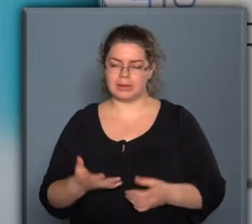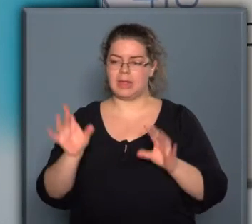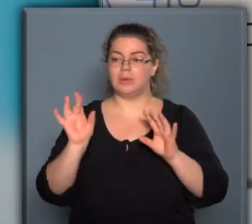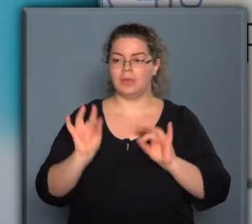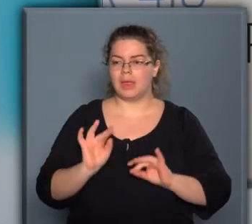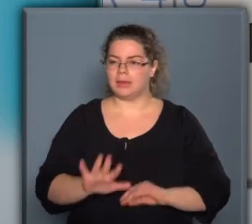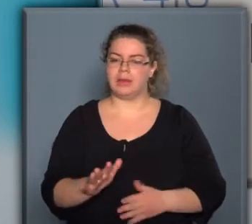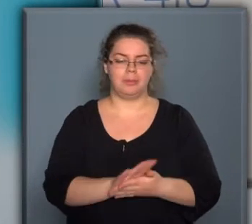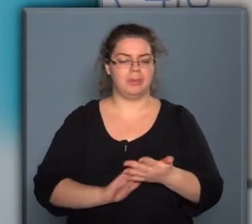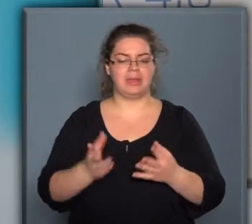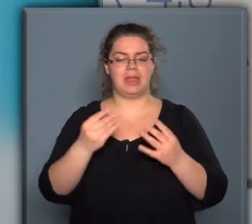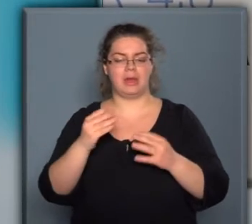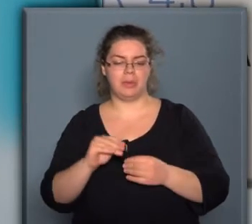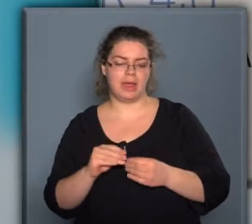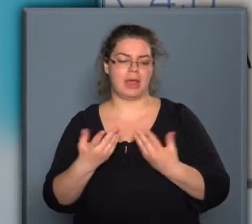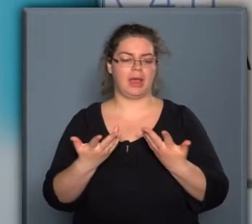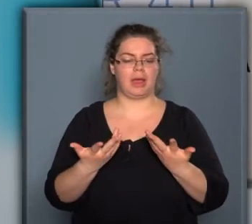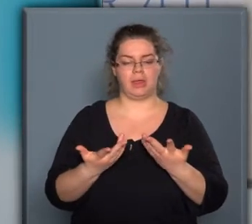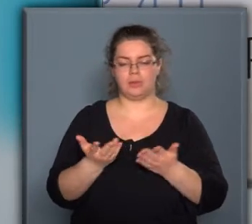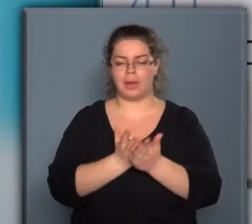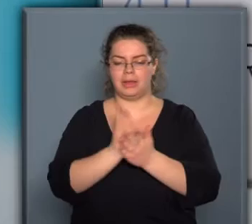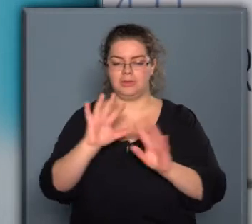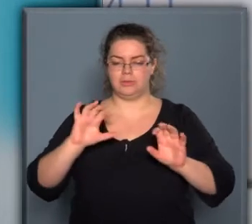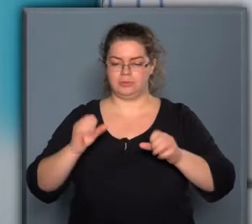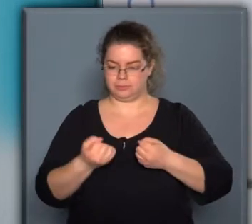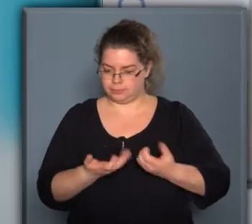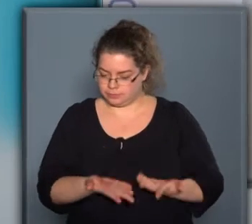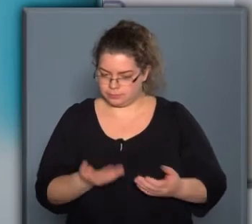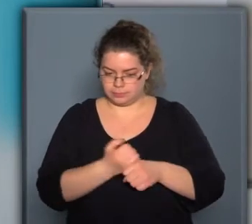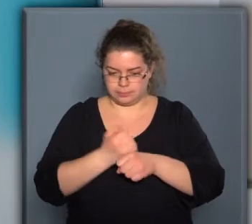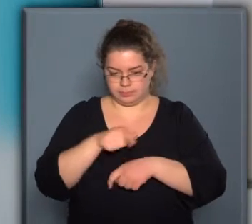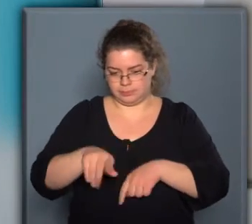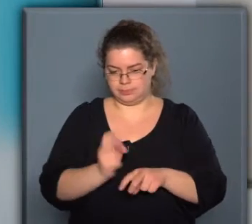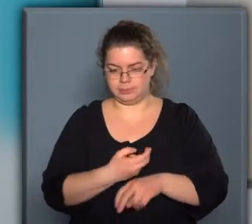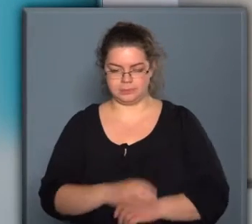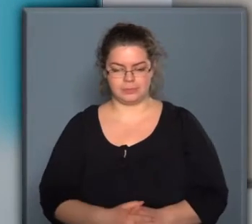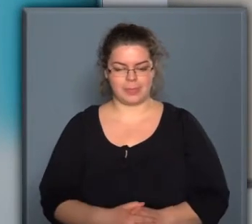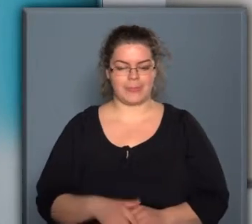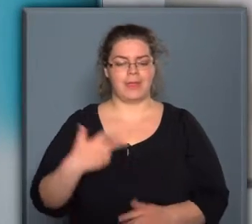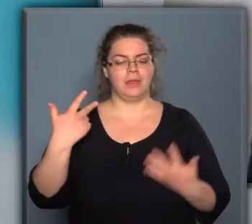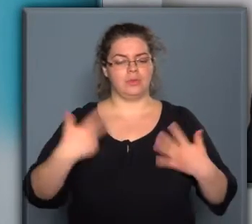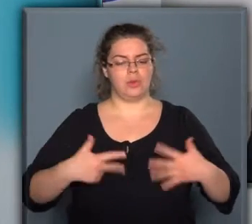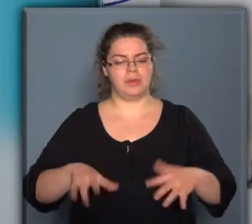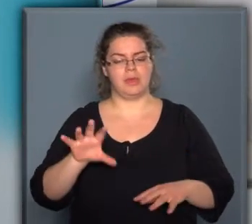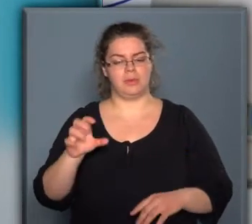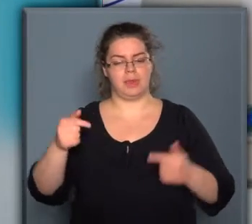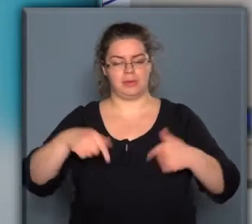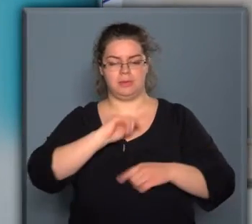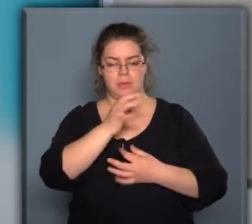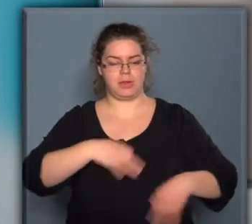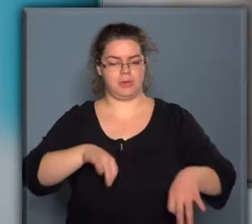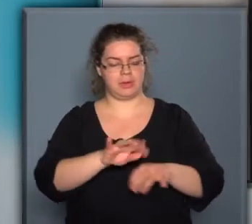termékeket, megoldásokat állítanak elő kőbányán. A 230 ezer globális munkavállalomból 8500-an dolgoznak itt